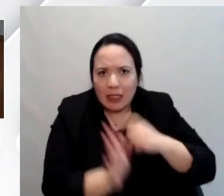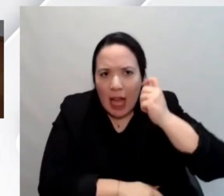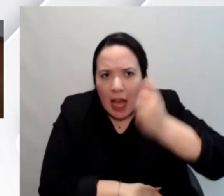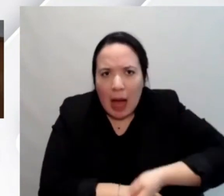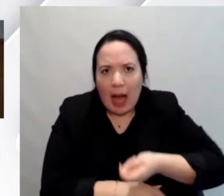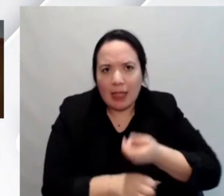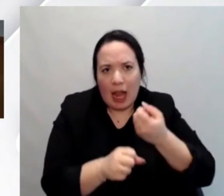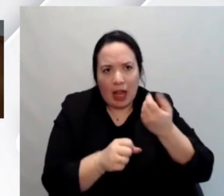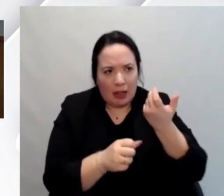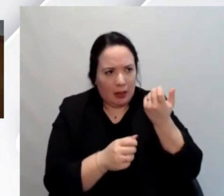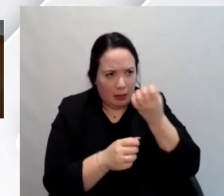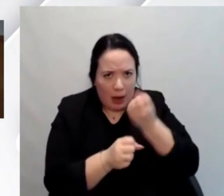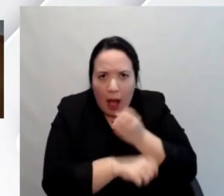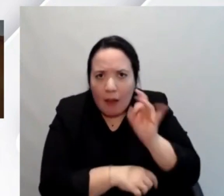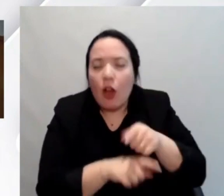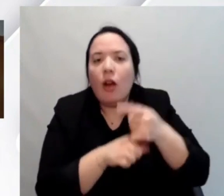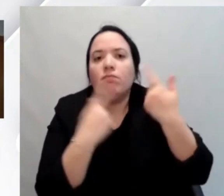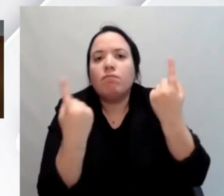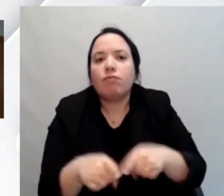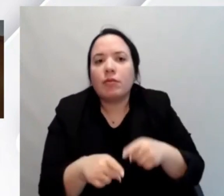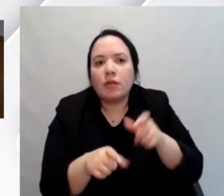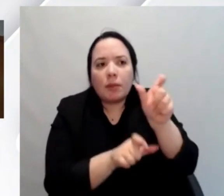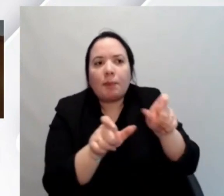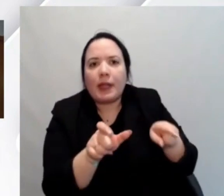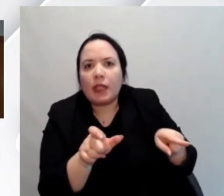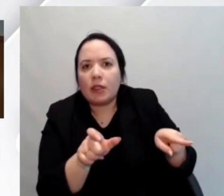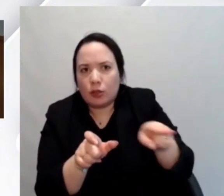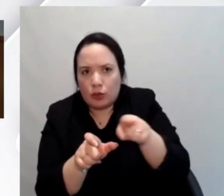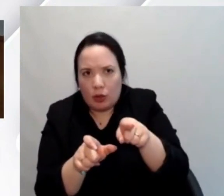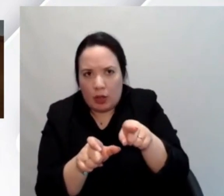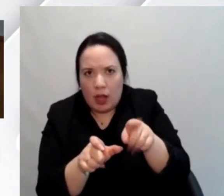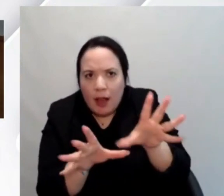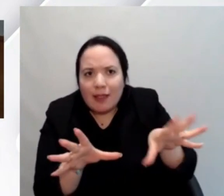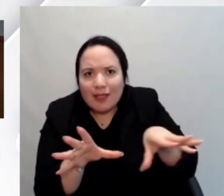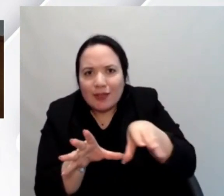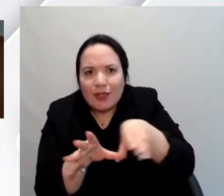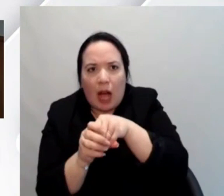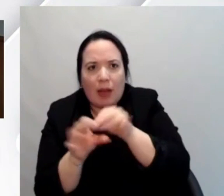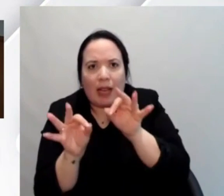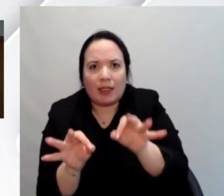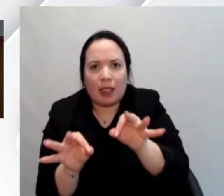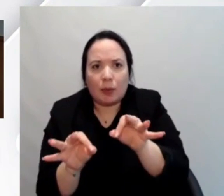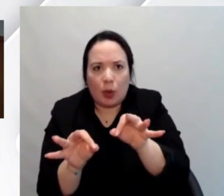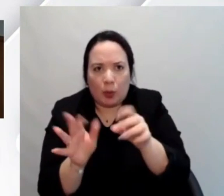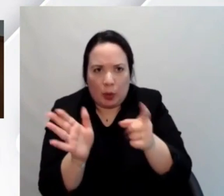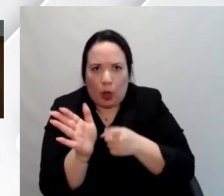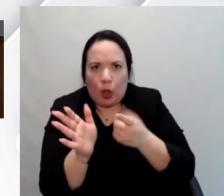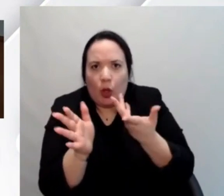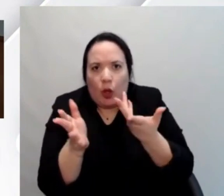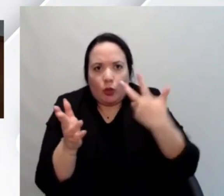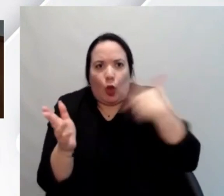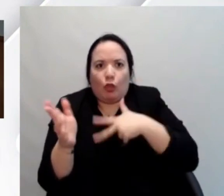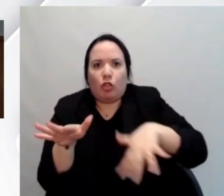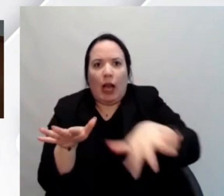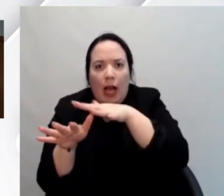ai quali come dire viene richiesto evidentemente vengono dati diritti ma vengono richiesti